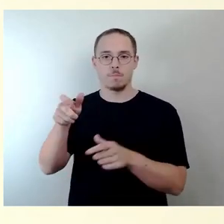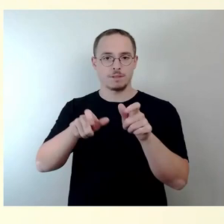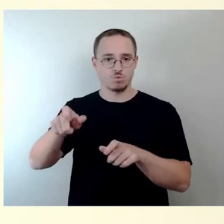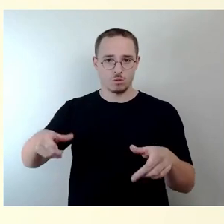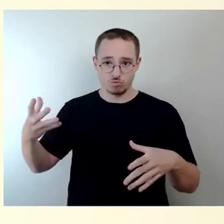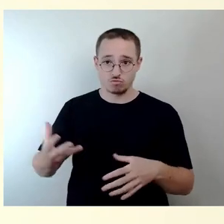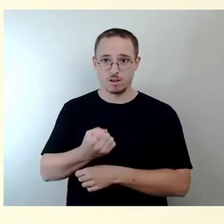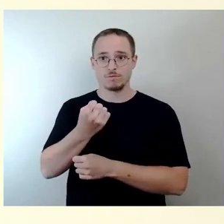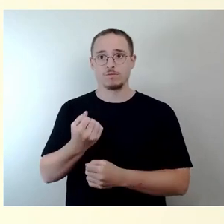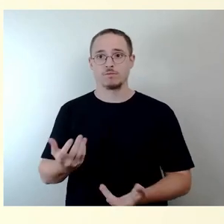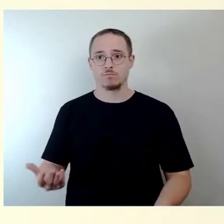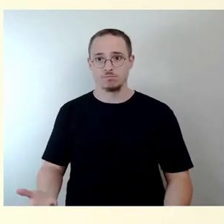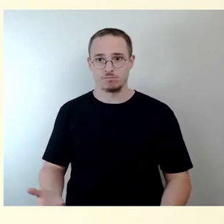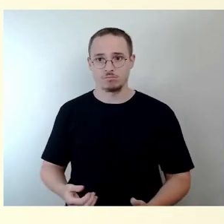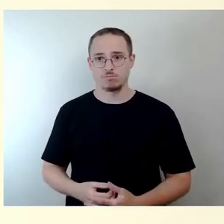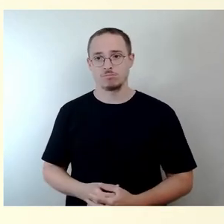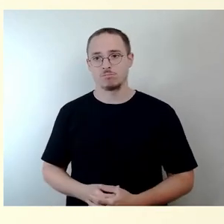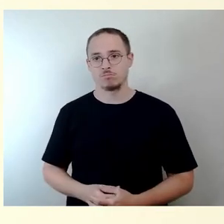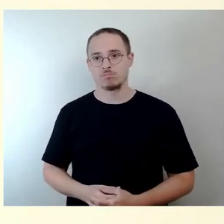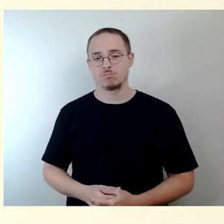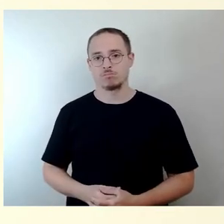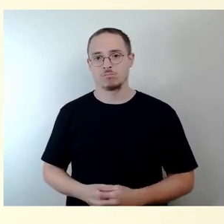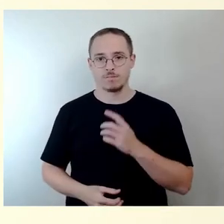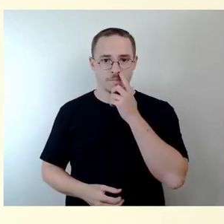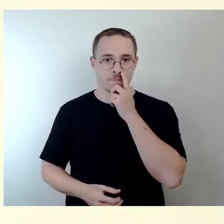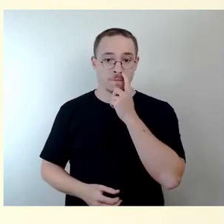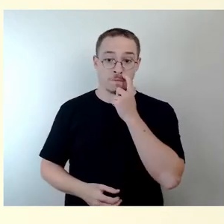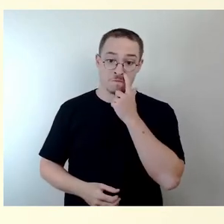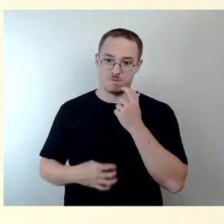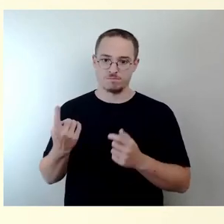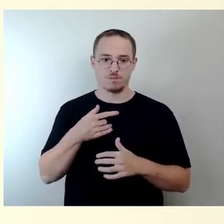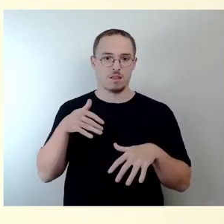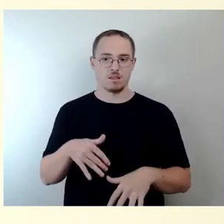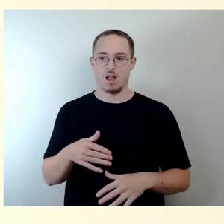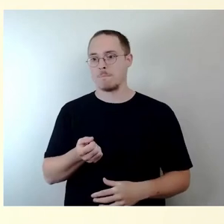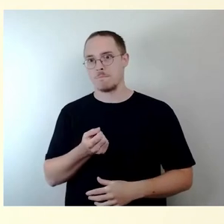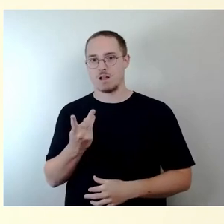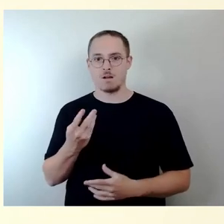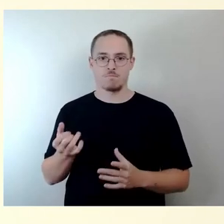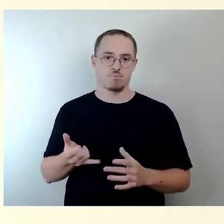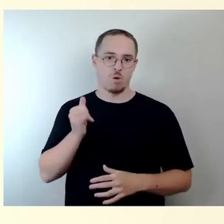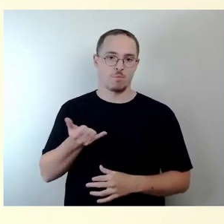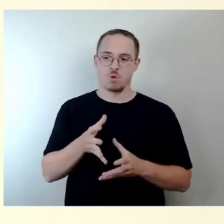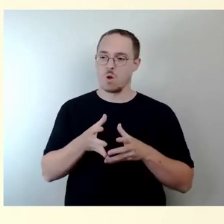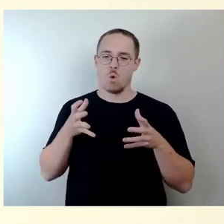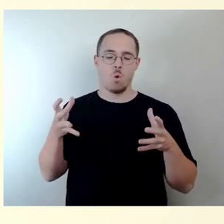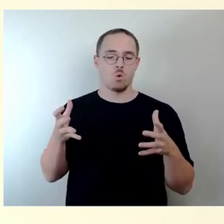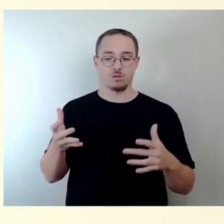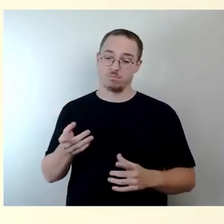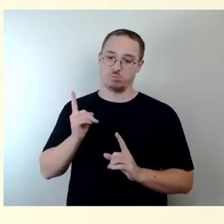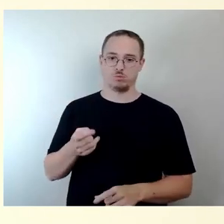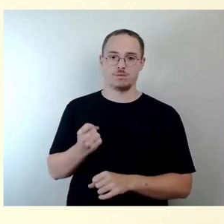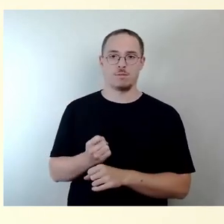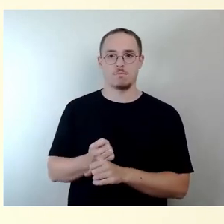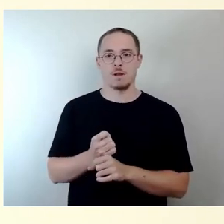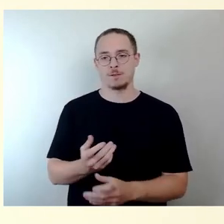wir haben einige Großprojekte ja vor der Brust, wie Sie wissen. So, dann zu Ihren weiteren Fragen. Also, die Augsburger Straße wird